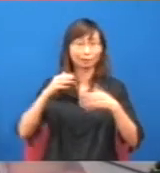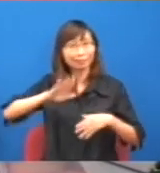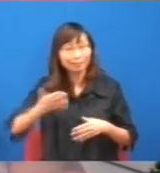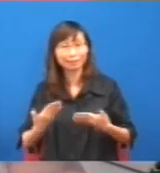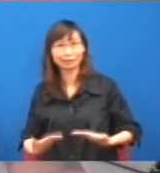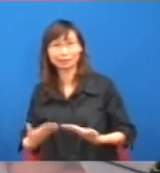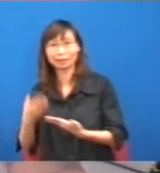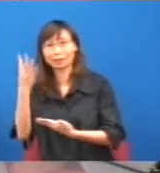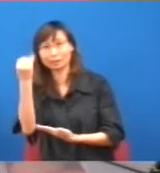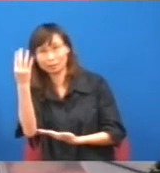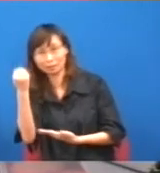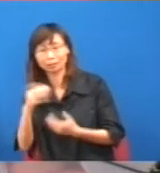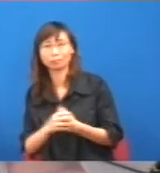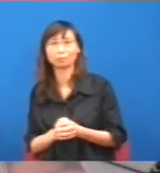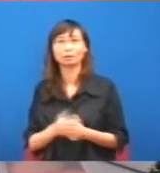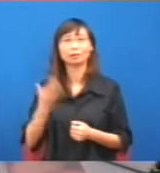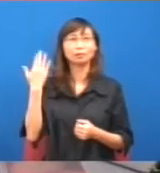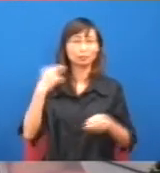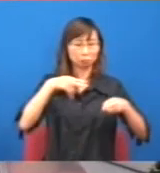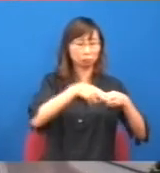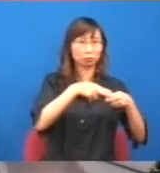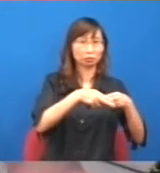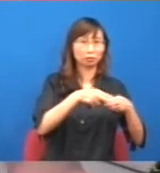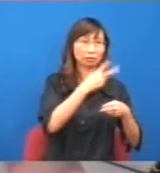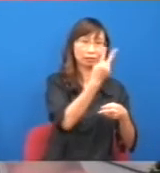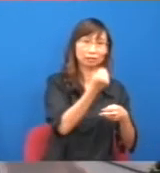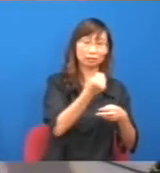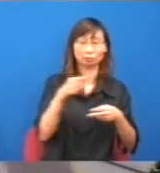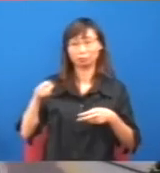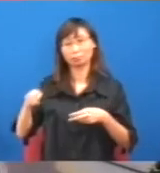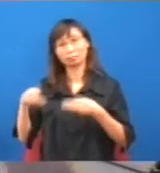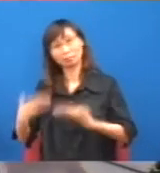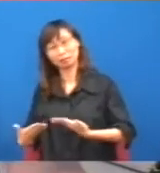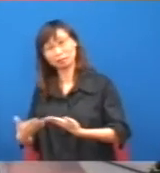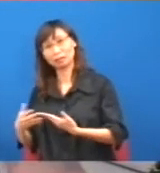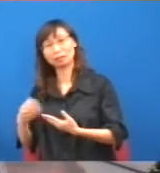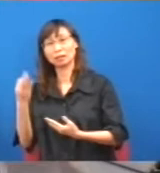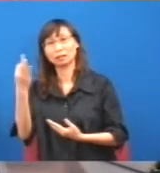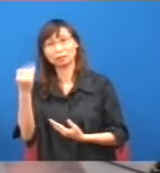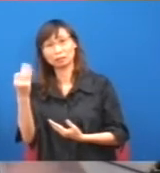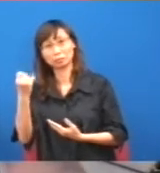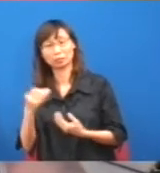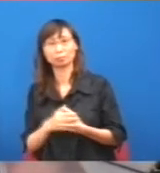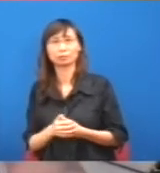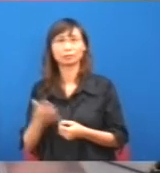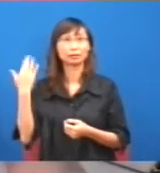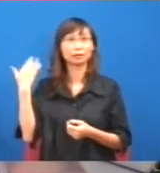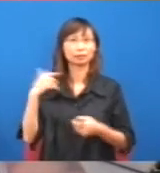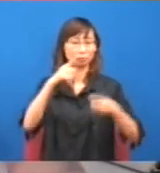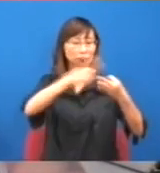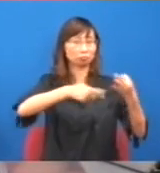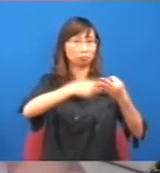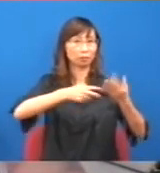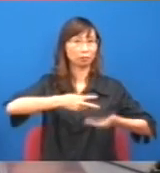33元的餐,那你怎麼搞呢,就是,我去大理牛腦,清湯腩,以前吃飯,就